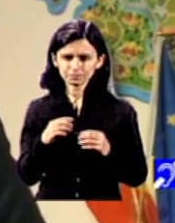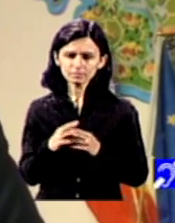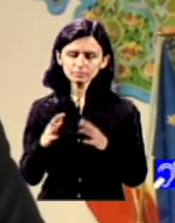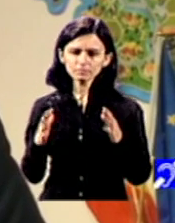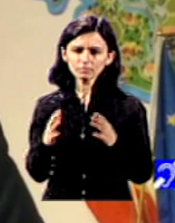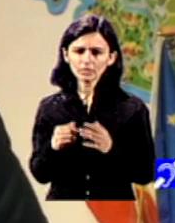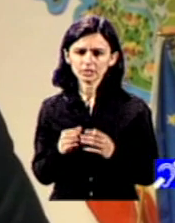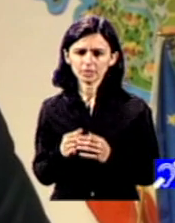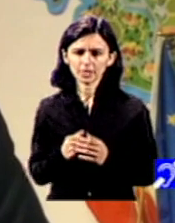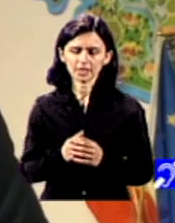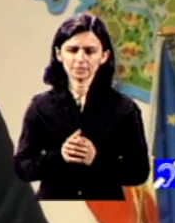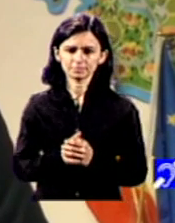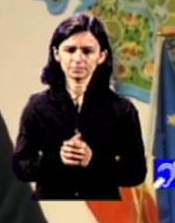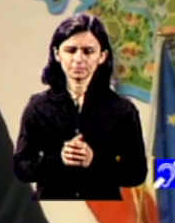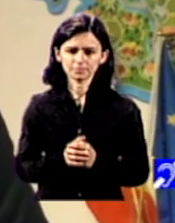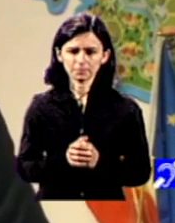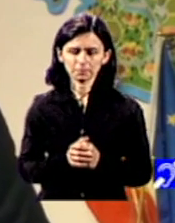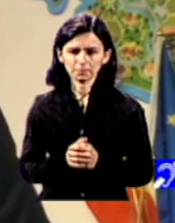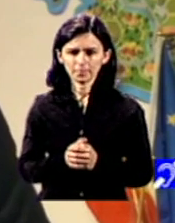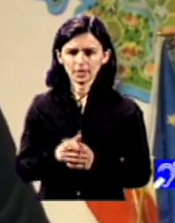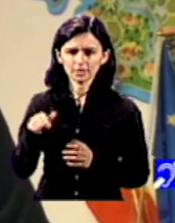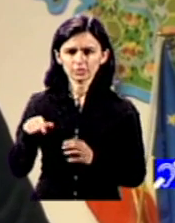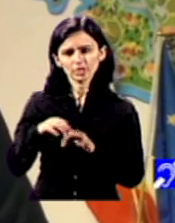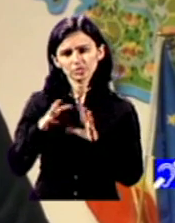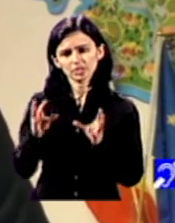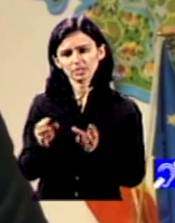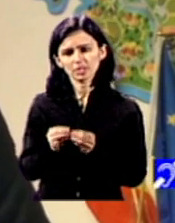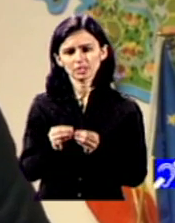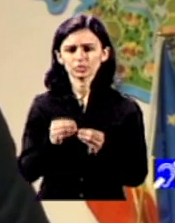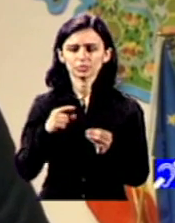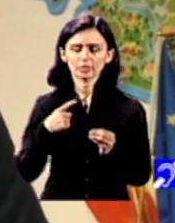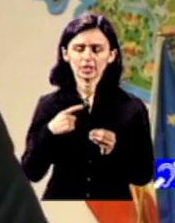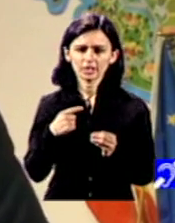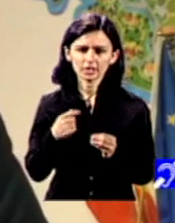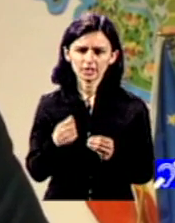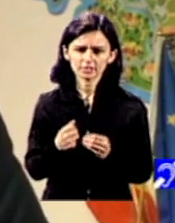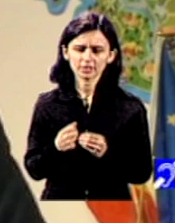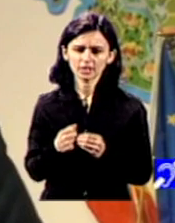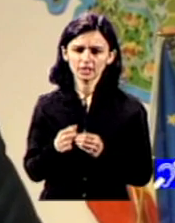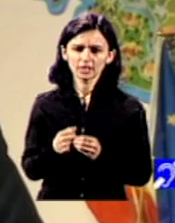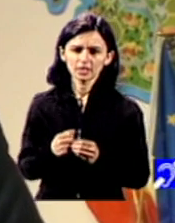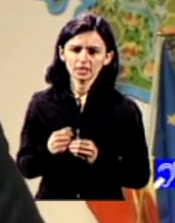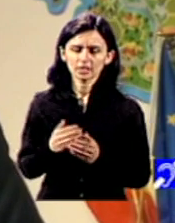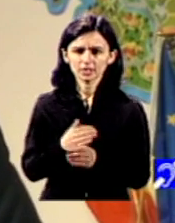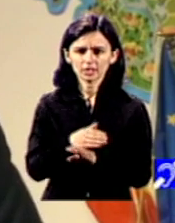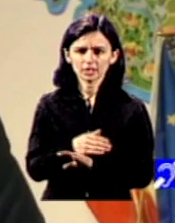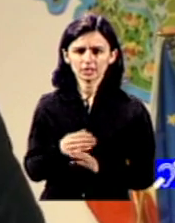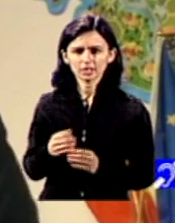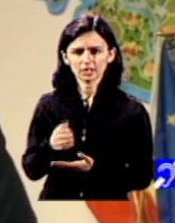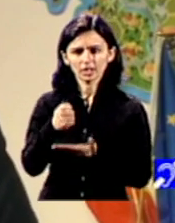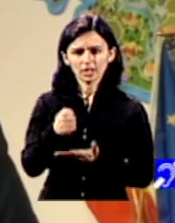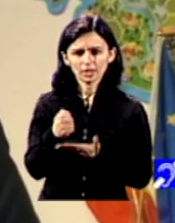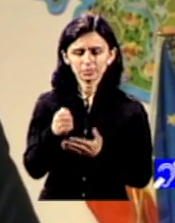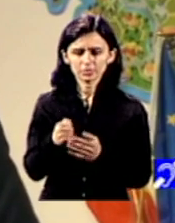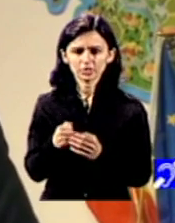sectorul comercial și care suma respectivă ea este băgată în găleata comună a bugetului și nu revină înapoi